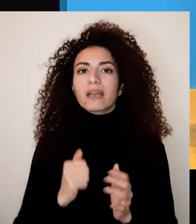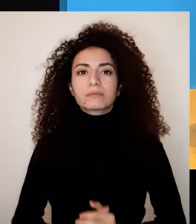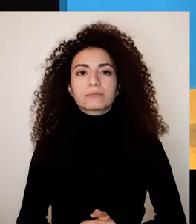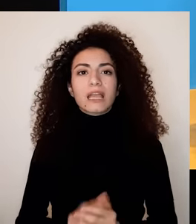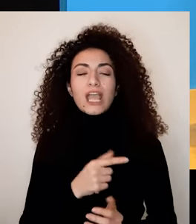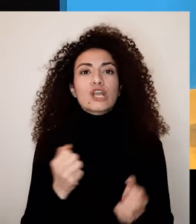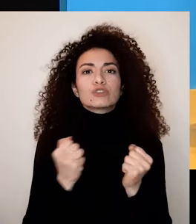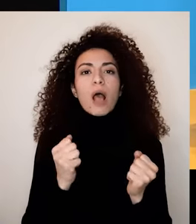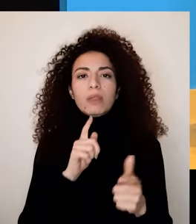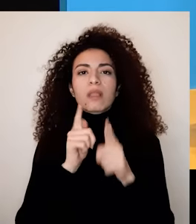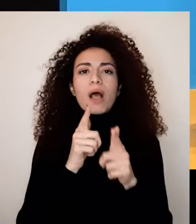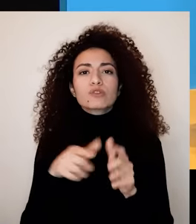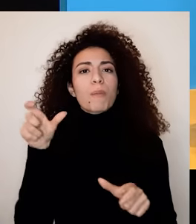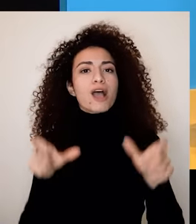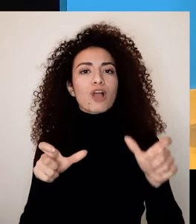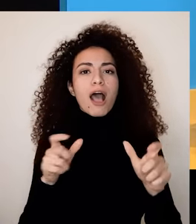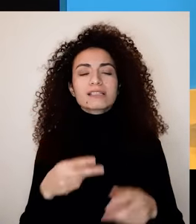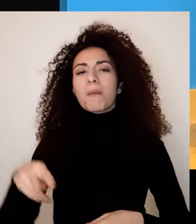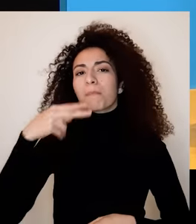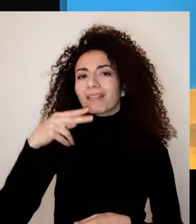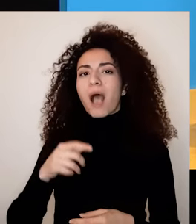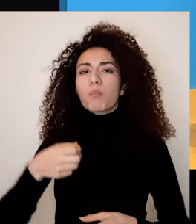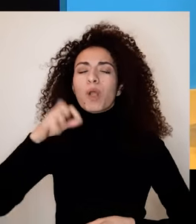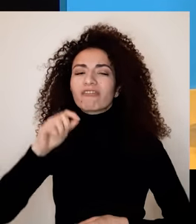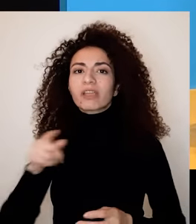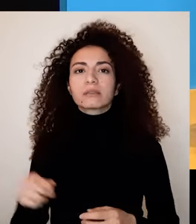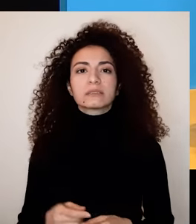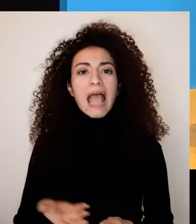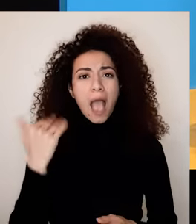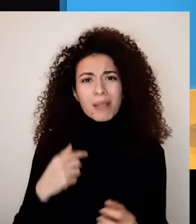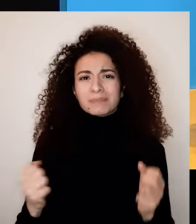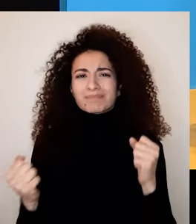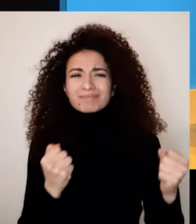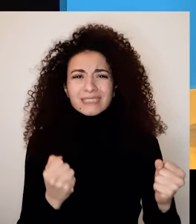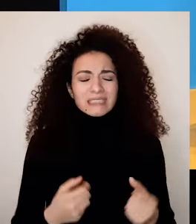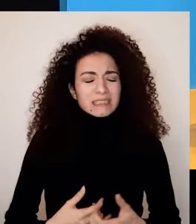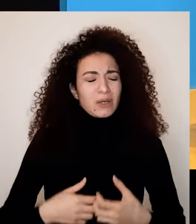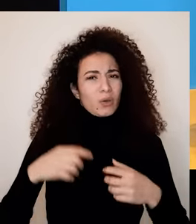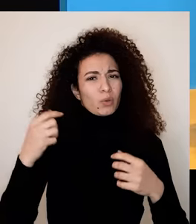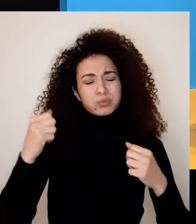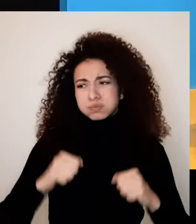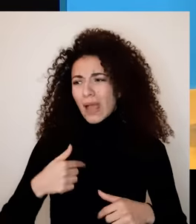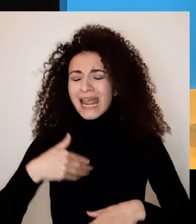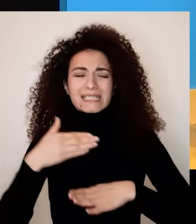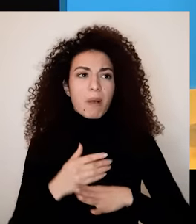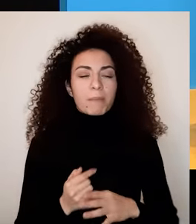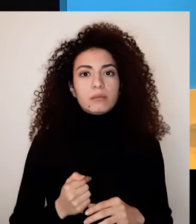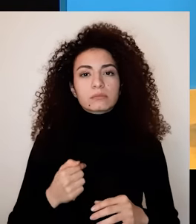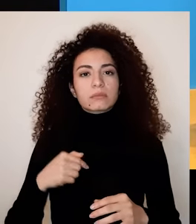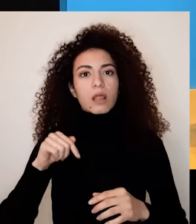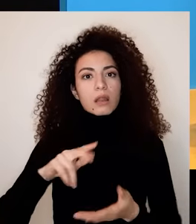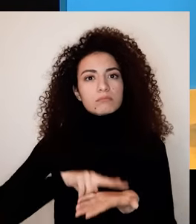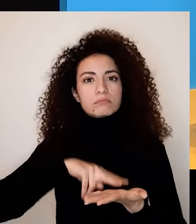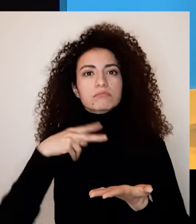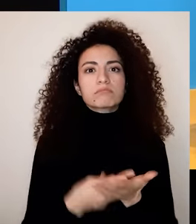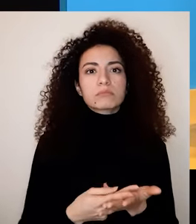التواصل مع الأشخاص في المقاهي والأماكن العامة وبعد ما كانت تلوم نفسها وتغضب استطاعت أن تجد حلول بديلة